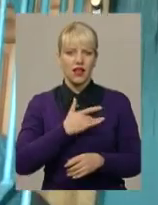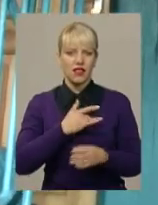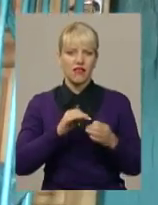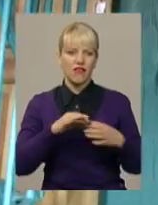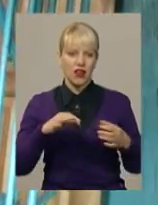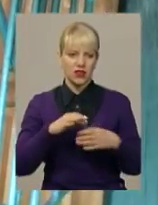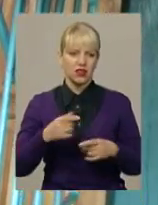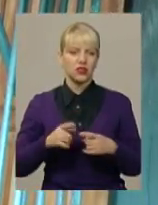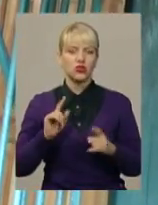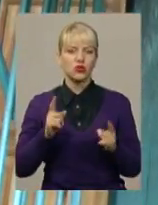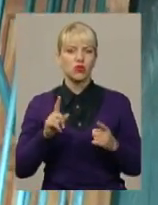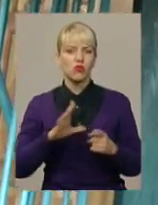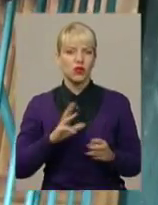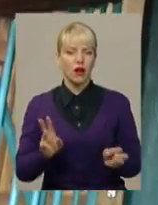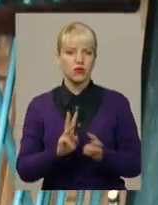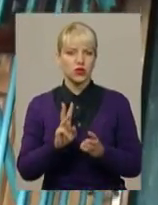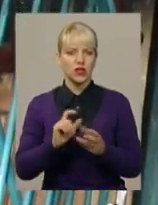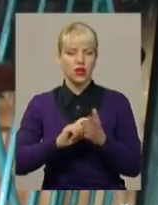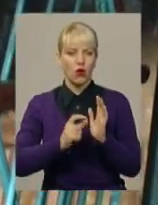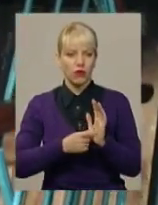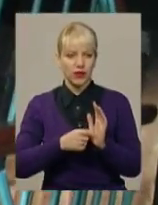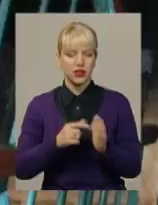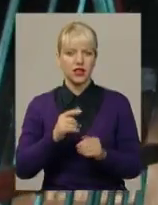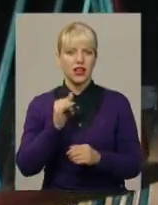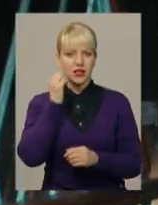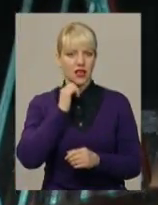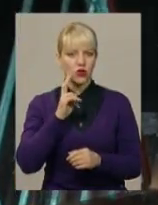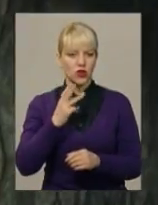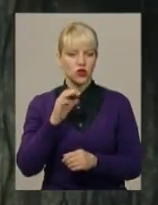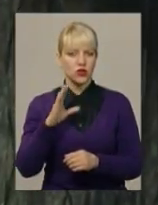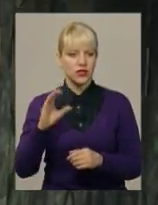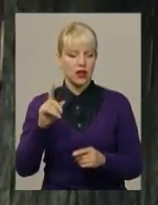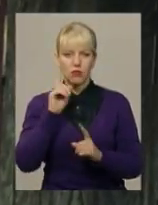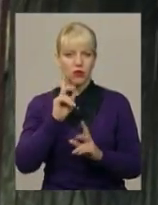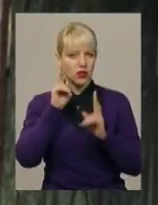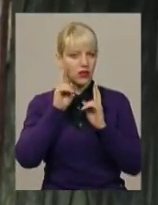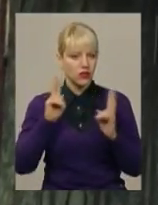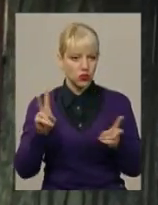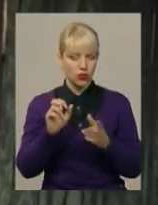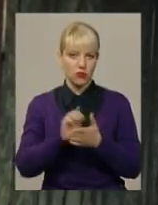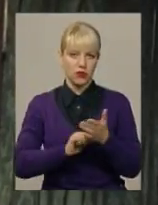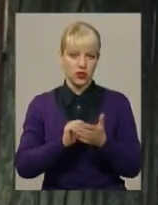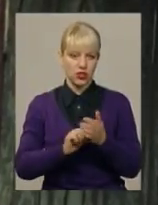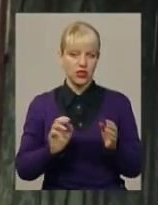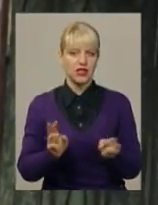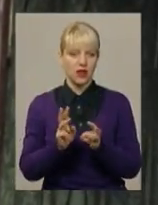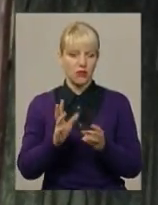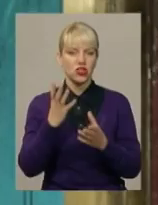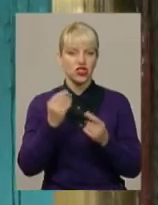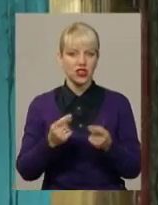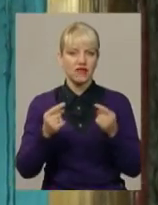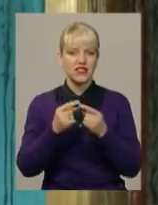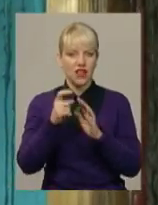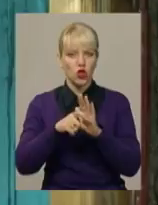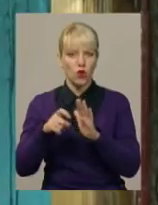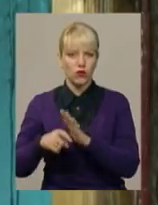Чому виникла пожежа у квартирі багатоповерхівки, що на Старокостянтинівському шосе, поки невідомо. Причини займання встановлюються. Дарина